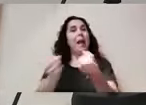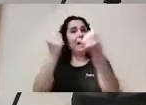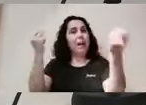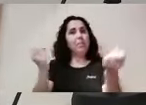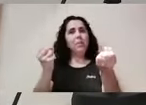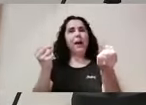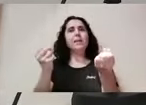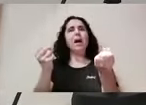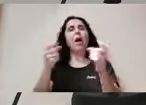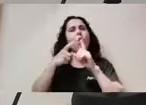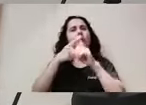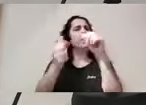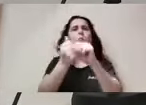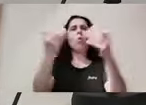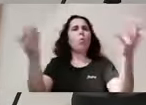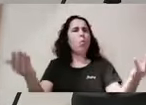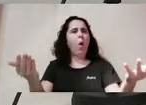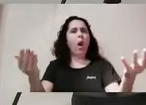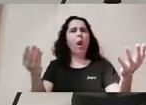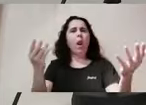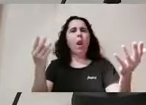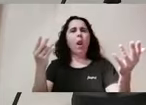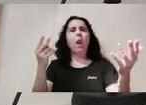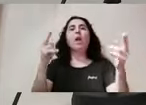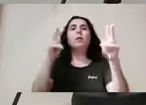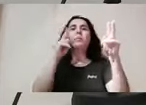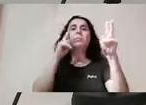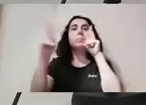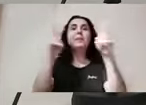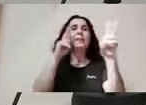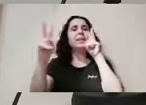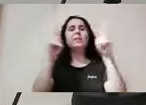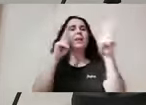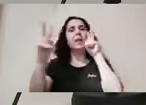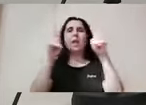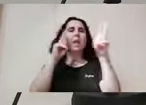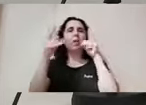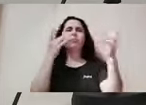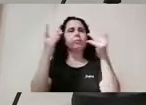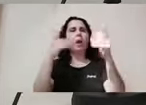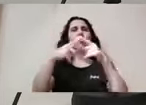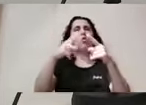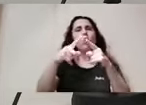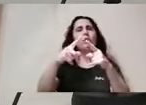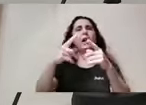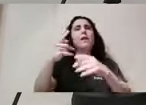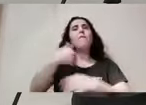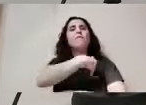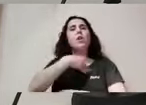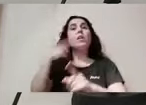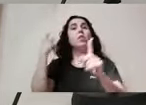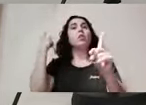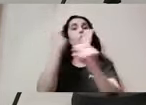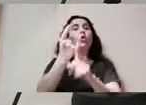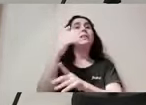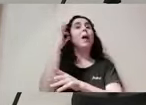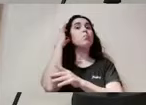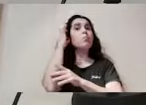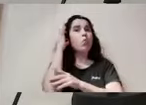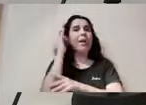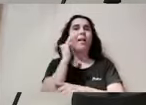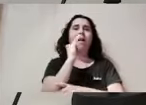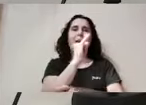'objectiu de la campanya és visibilitzar aquelles violències que s'exerciixen contra les